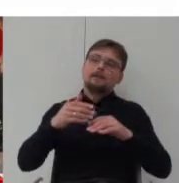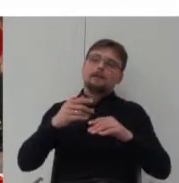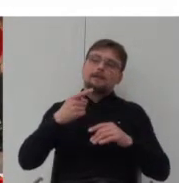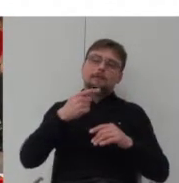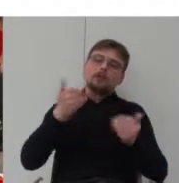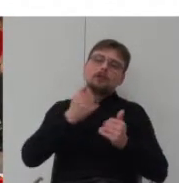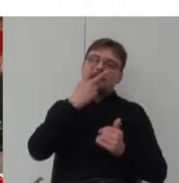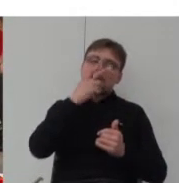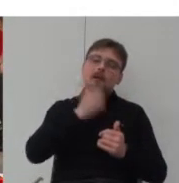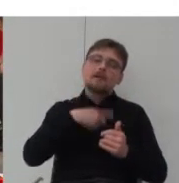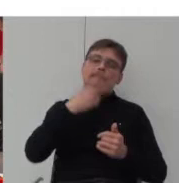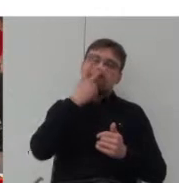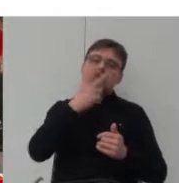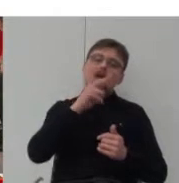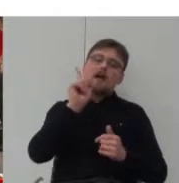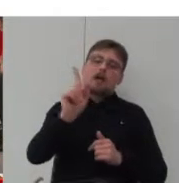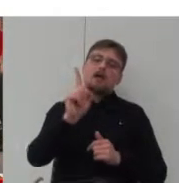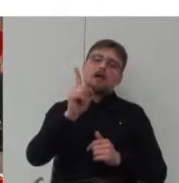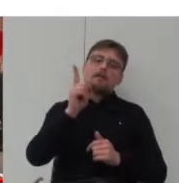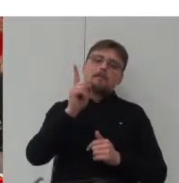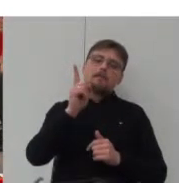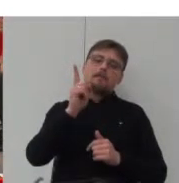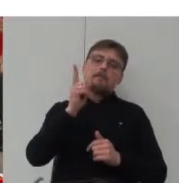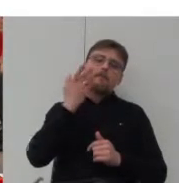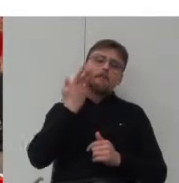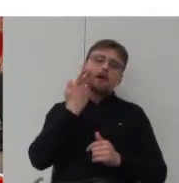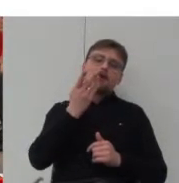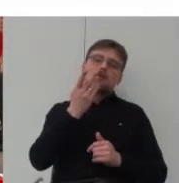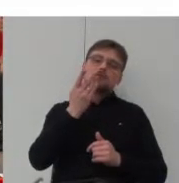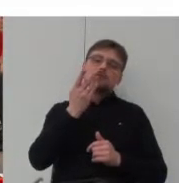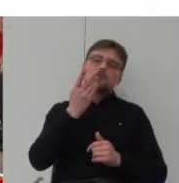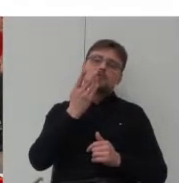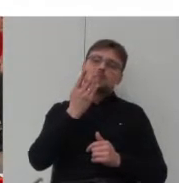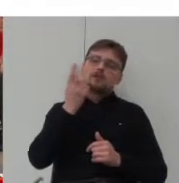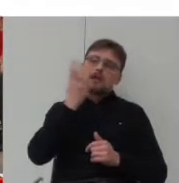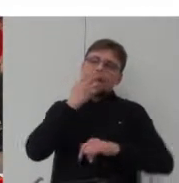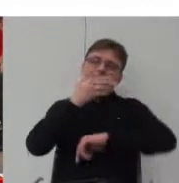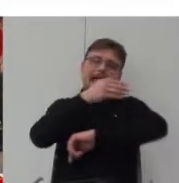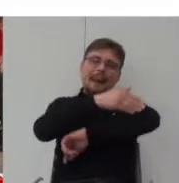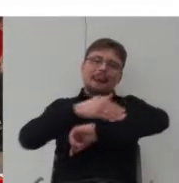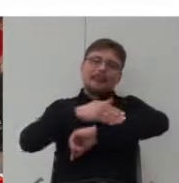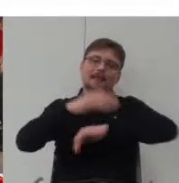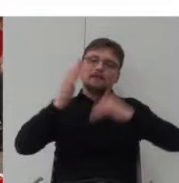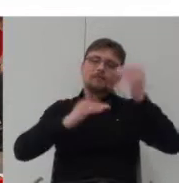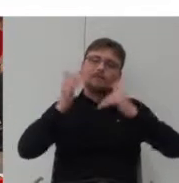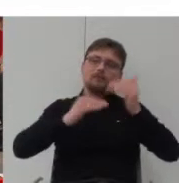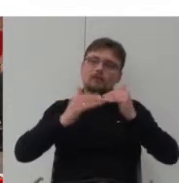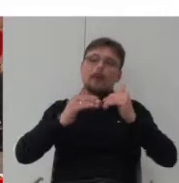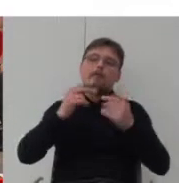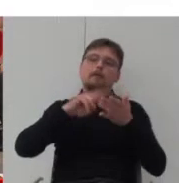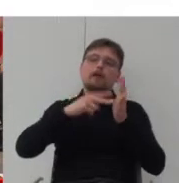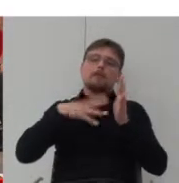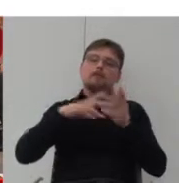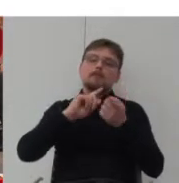ale taką bardzo skomplikowaną linię zabudowy. Ten plan został zmieniony w